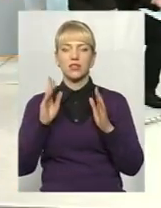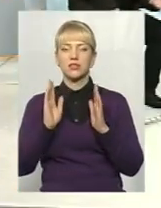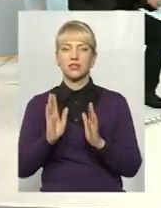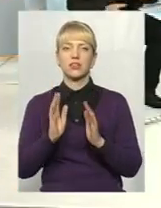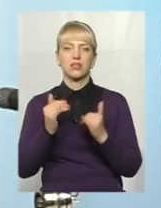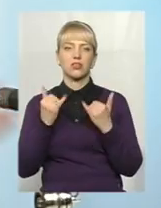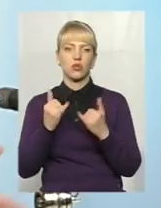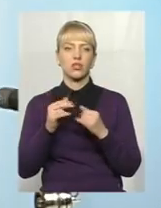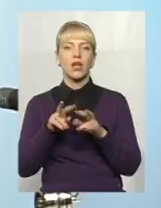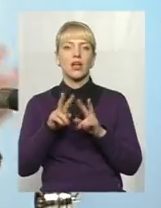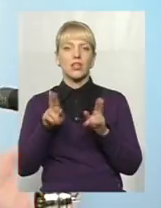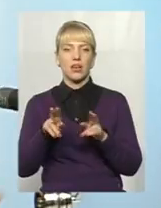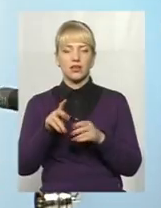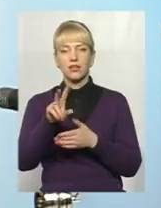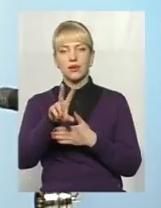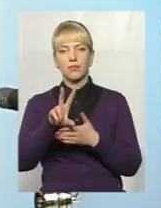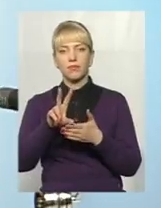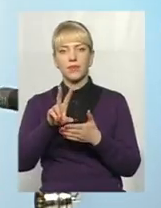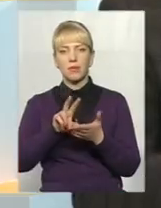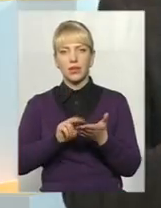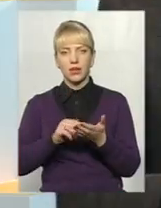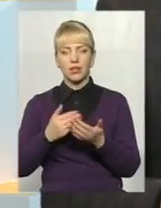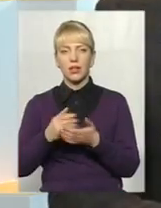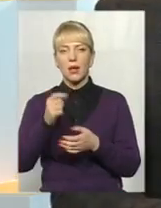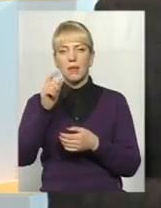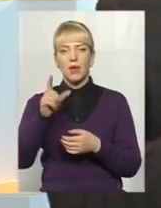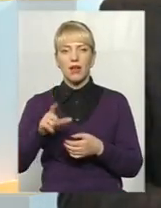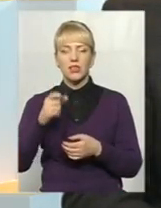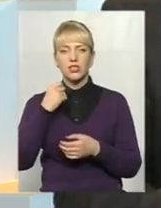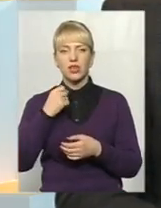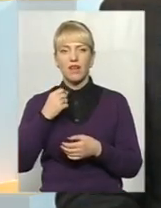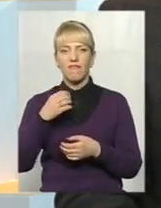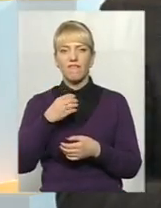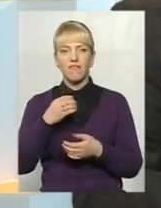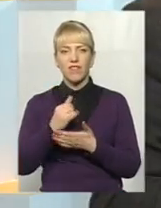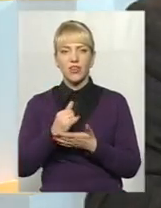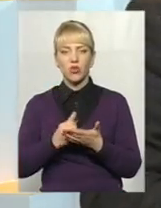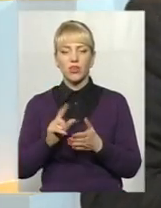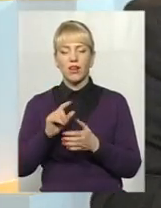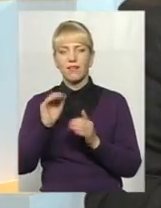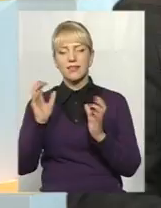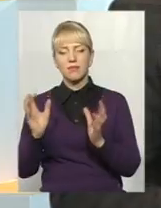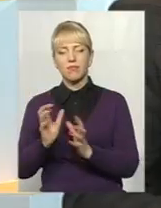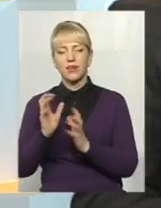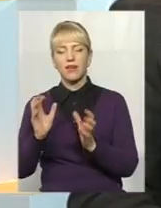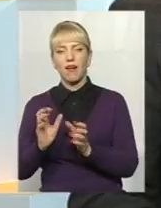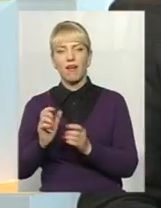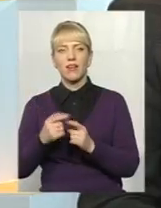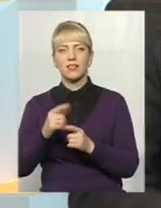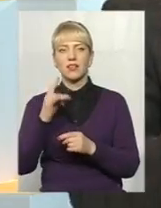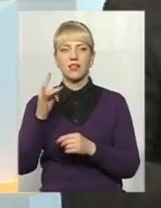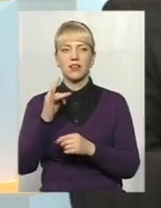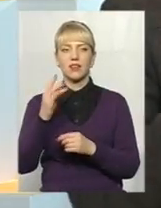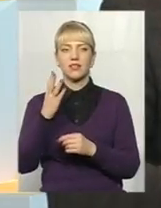пляшка вина, пляшка вина, який більше 150 років, яка зберігається, закопана цілий рік, і тільки один раз на 4 години